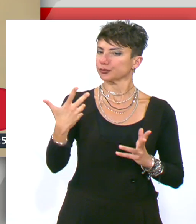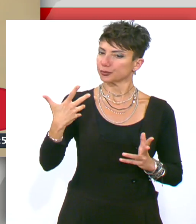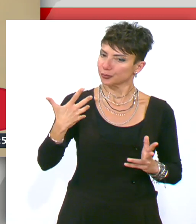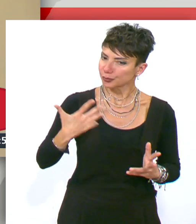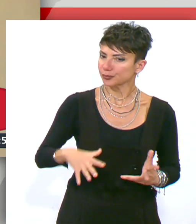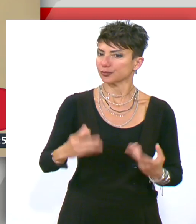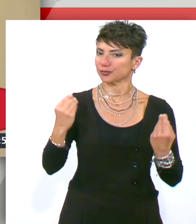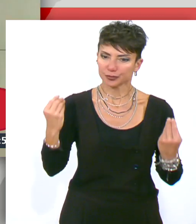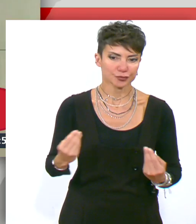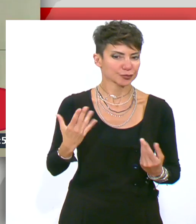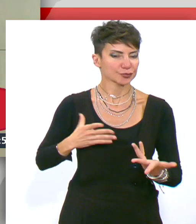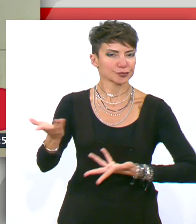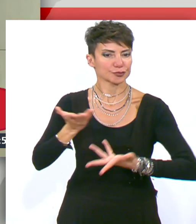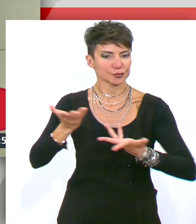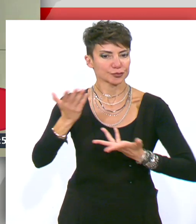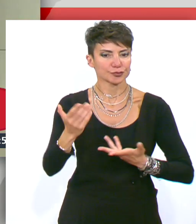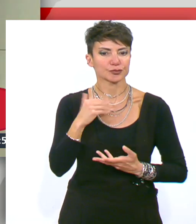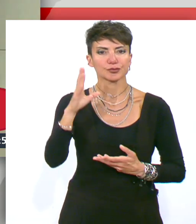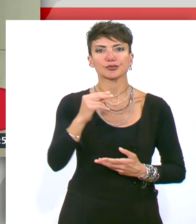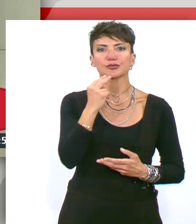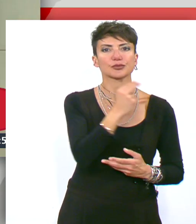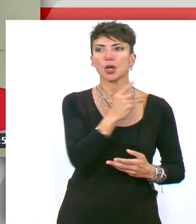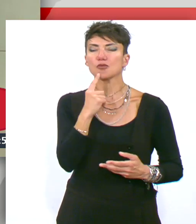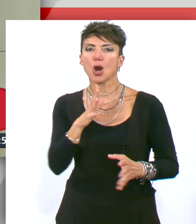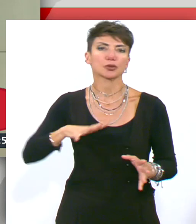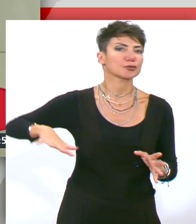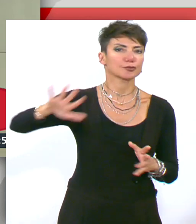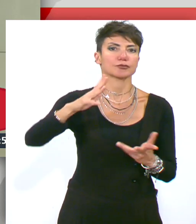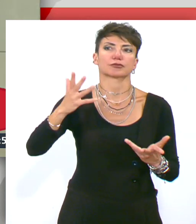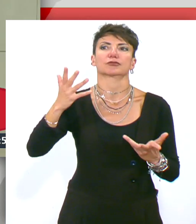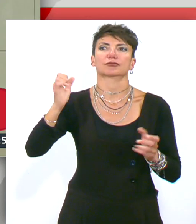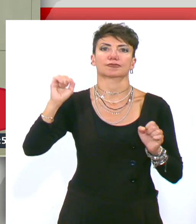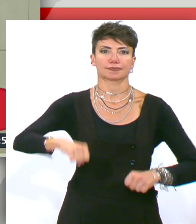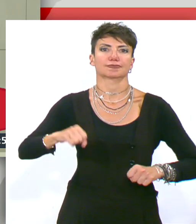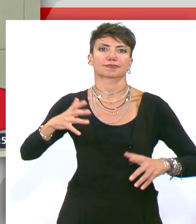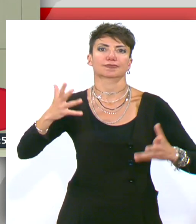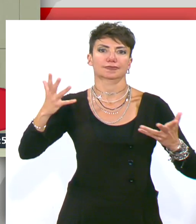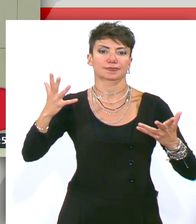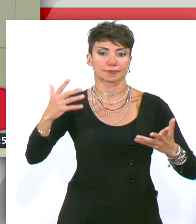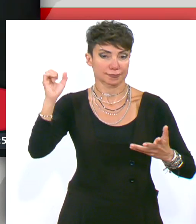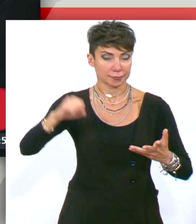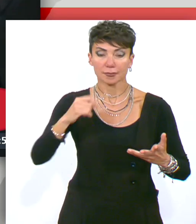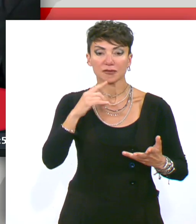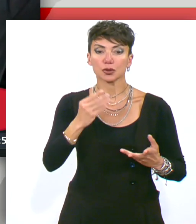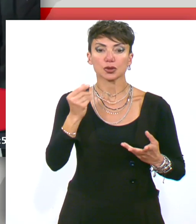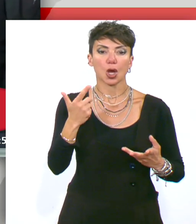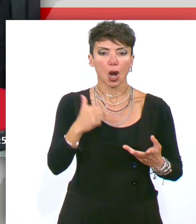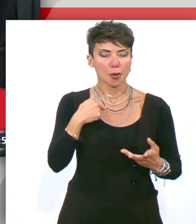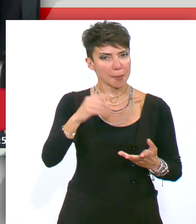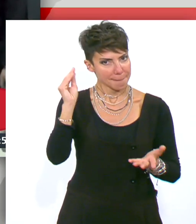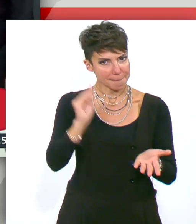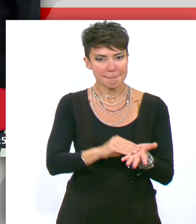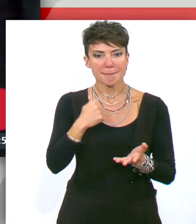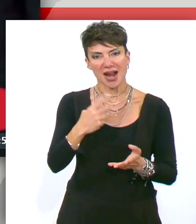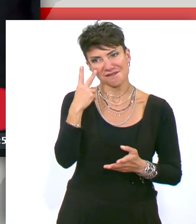και διάθεση συνδιαλλαγής τόσο απέναντι προς τη Δύση, όσο και απέναντι στην πατρίδα μας. Επιβεβαιώνει επίσης πως για τον